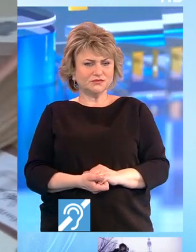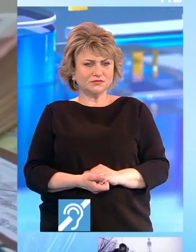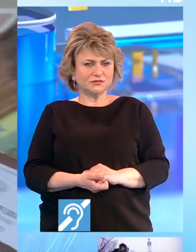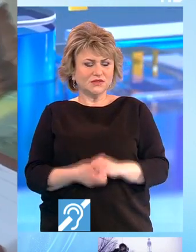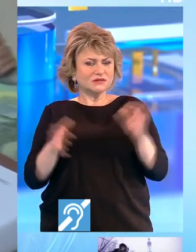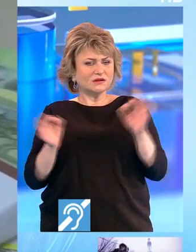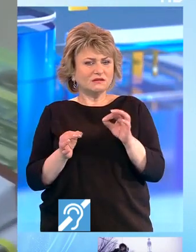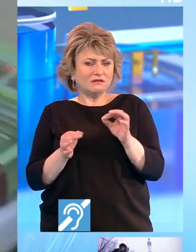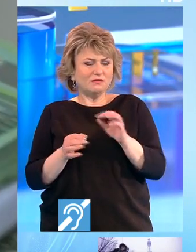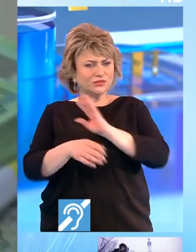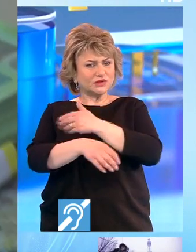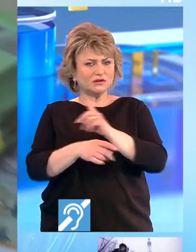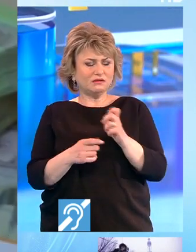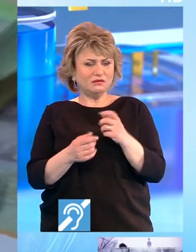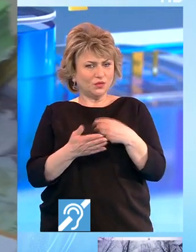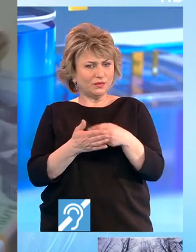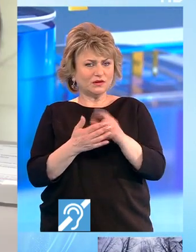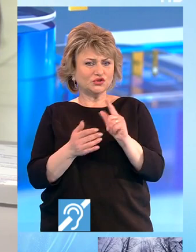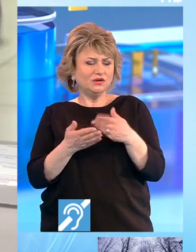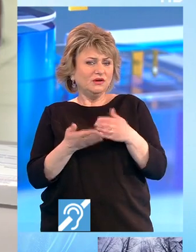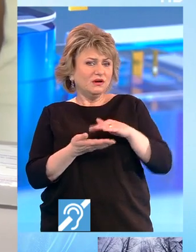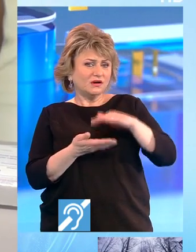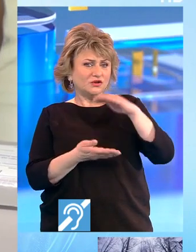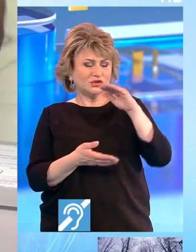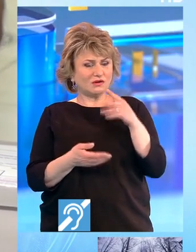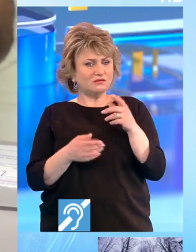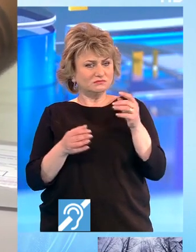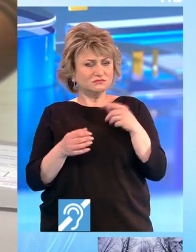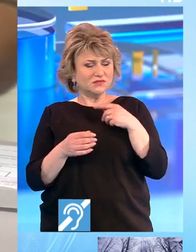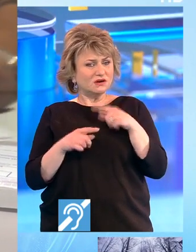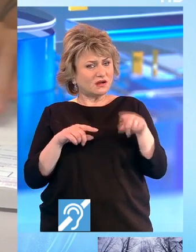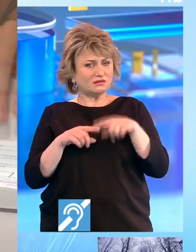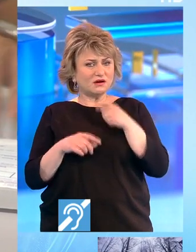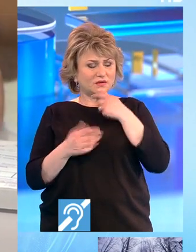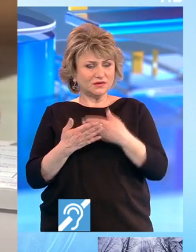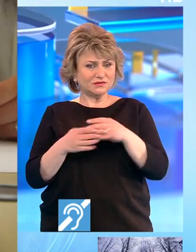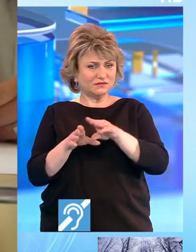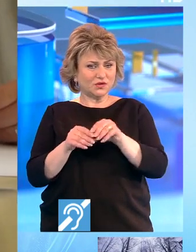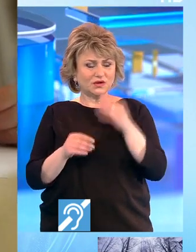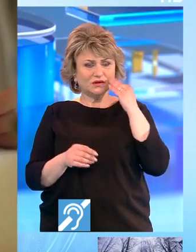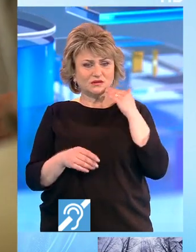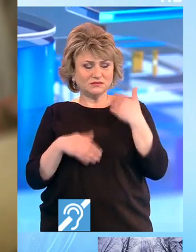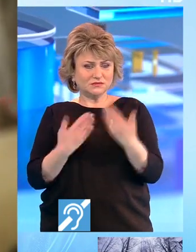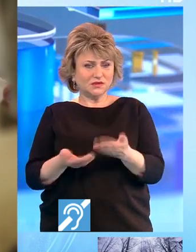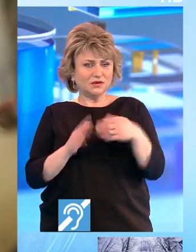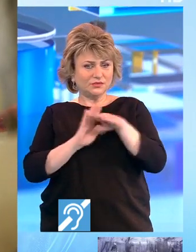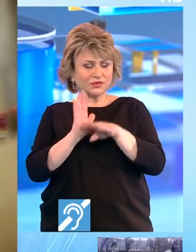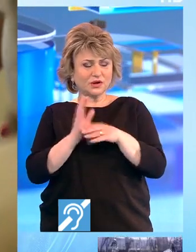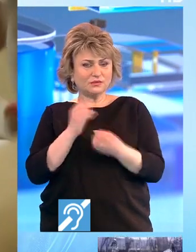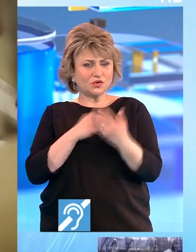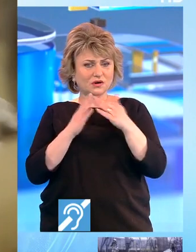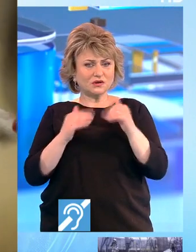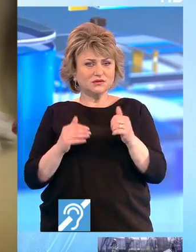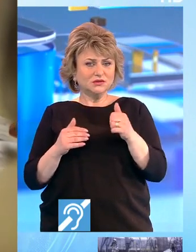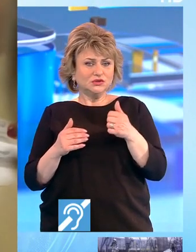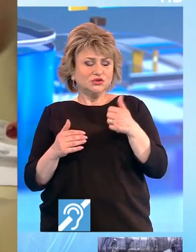Scăderea puterii de cumpărare, creșterea ratelor și criza din țara vecina. Anul acesta, valoarea media unui credit acordat prin programul Noua Casa este